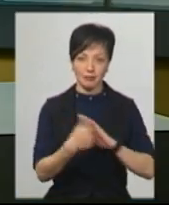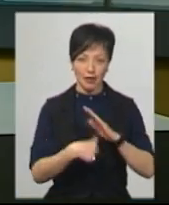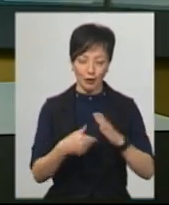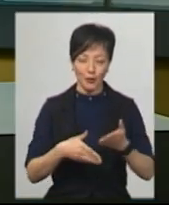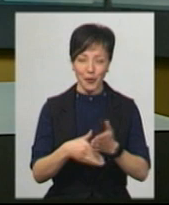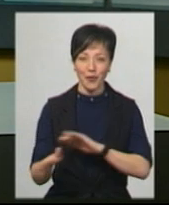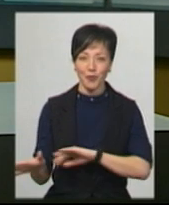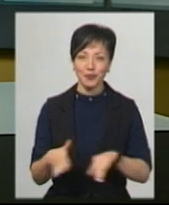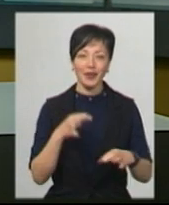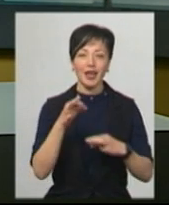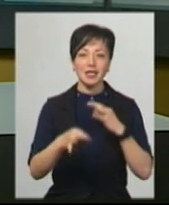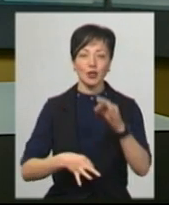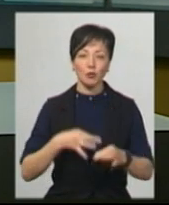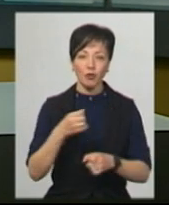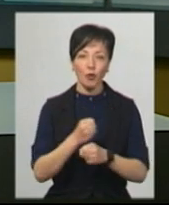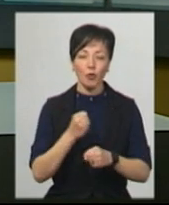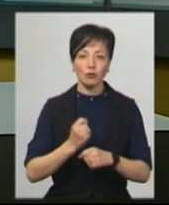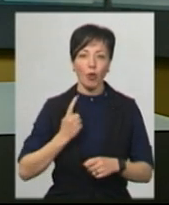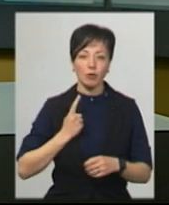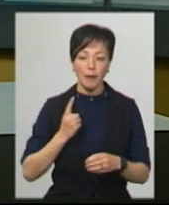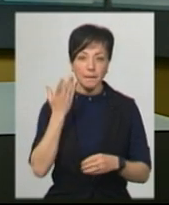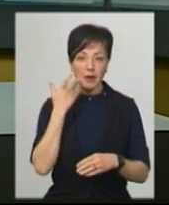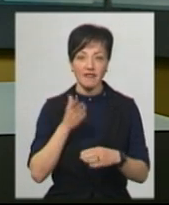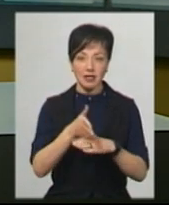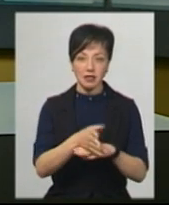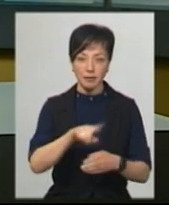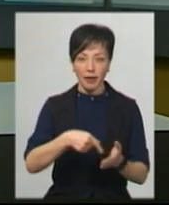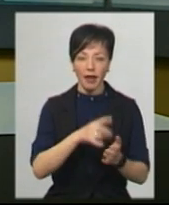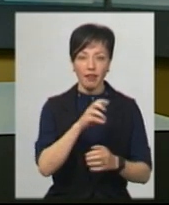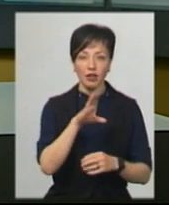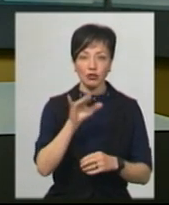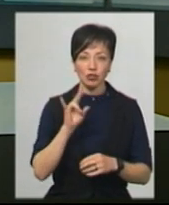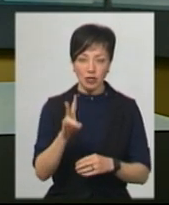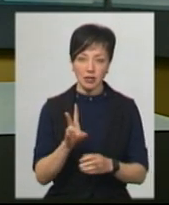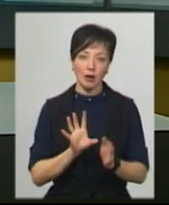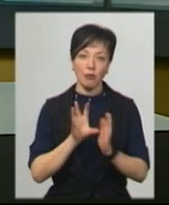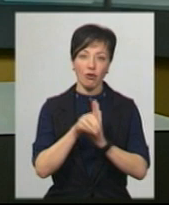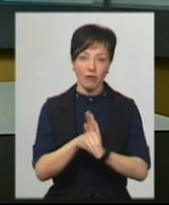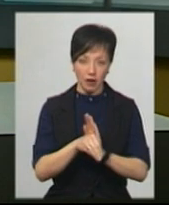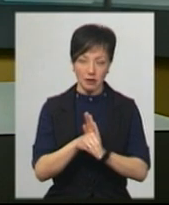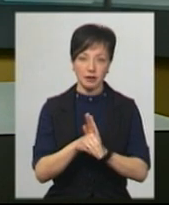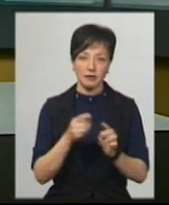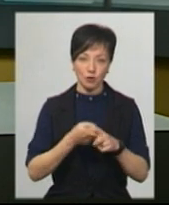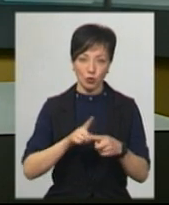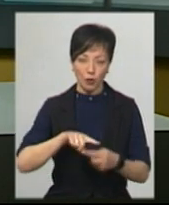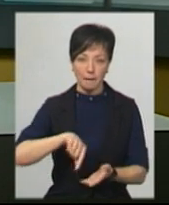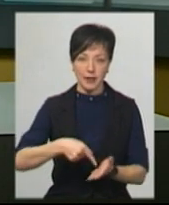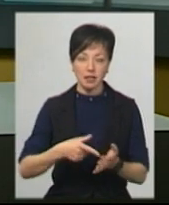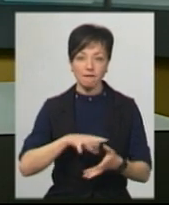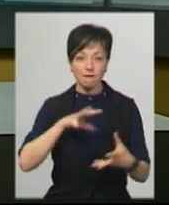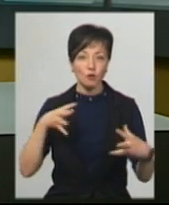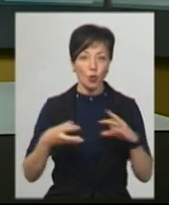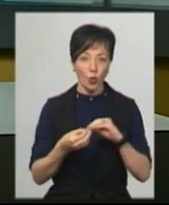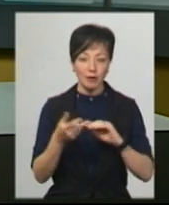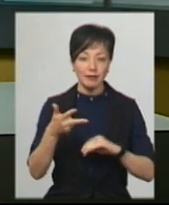Цілодобову роботу блокпостів при в'їзді до Нетішина запровадили у місті-супутнику Хмельницької атомної станції. Всього у